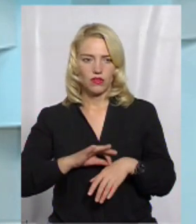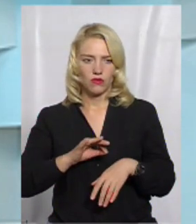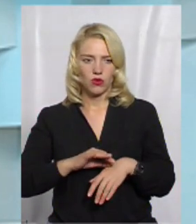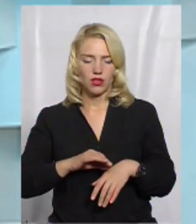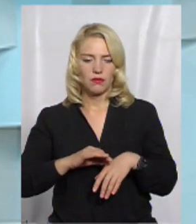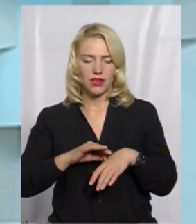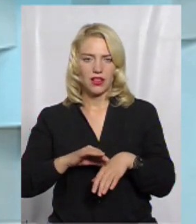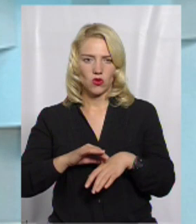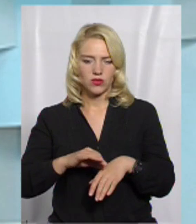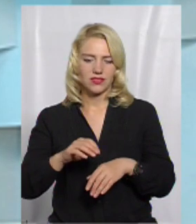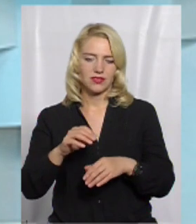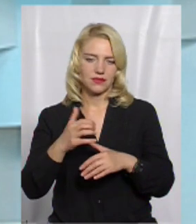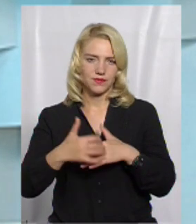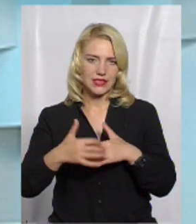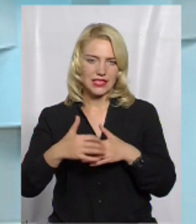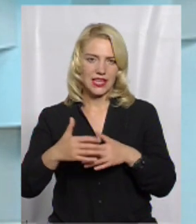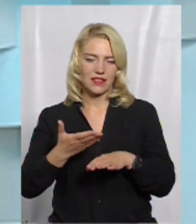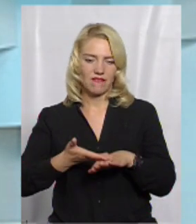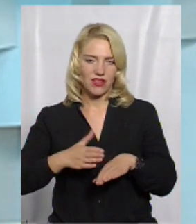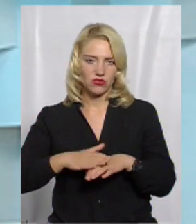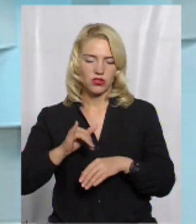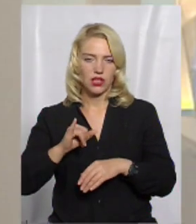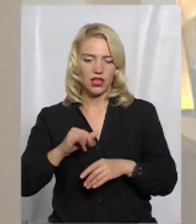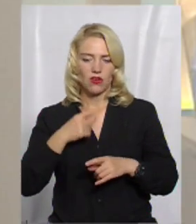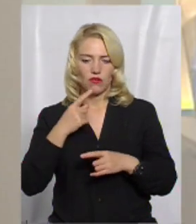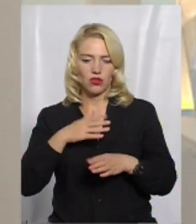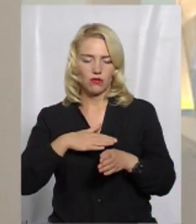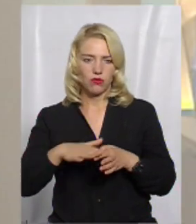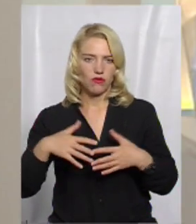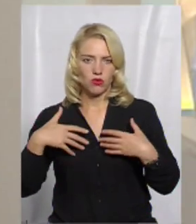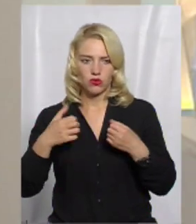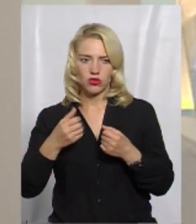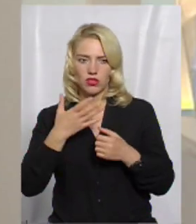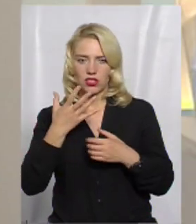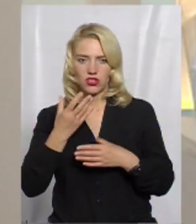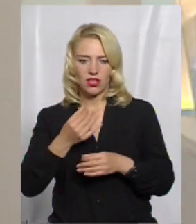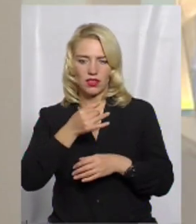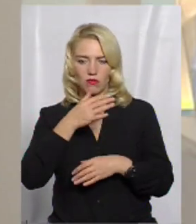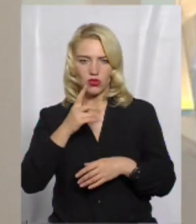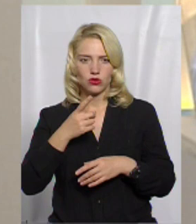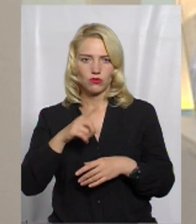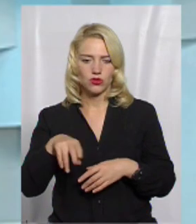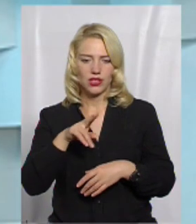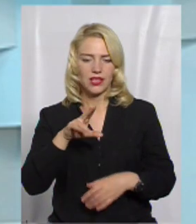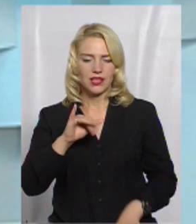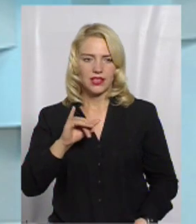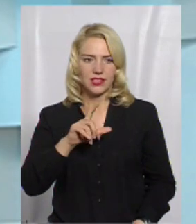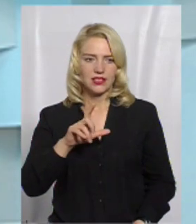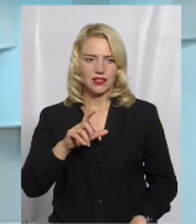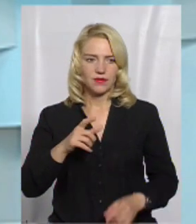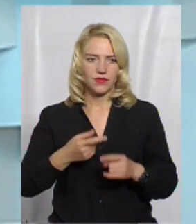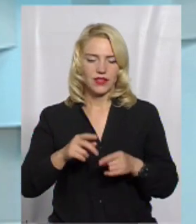переносить дифтерію в середньої важкості. Говорити про повне видуження ми ще не можемо, тому що дифтерія це досить